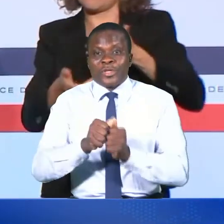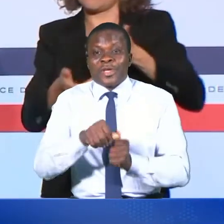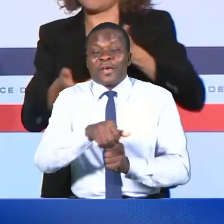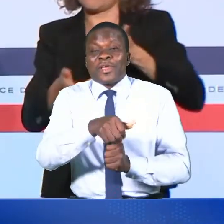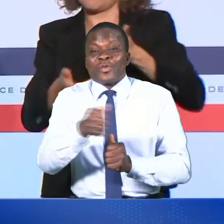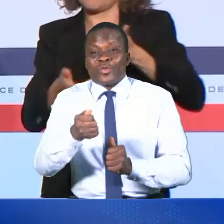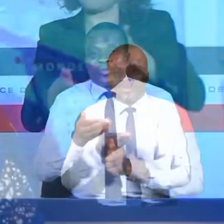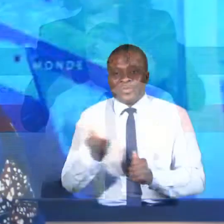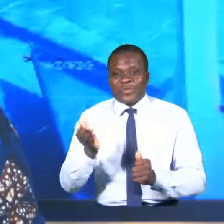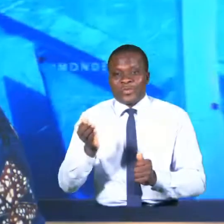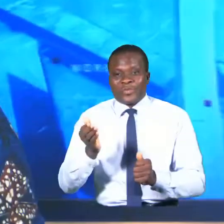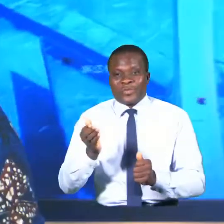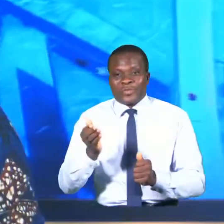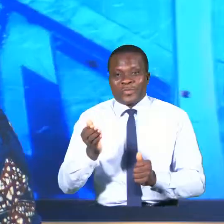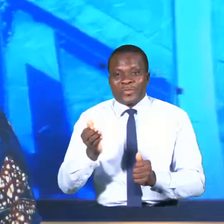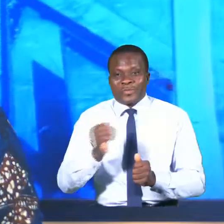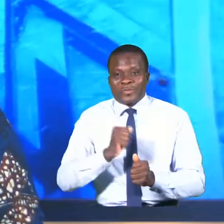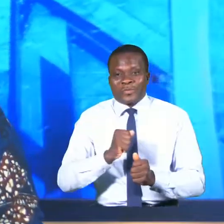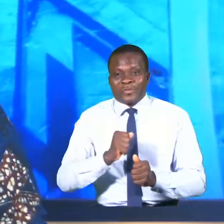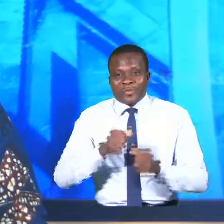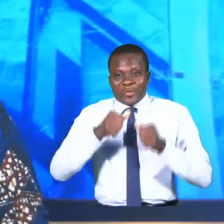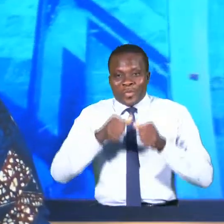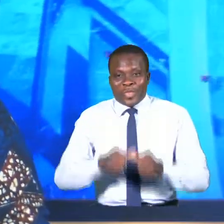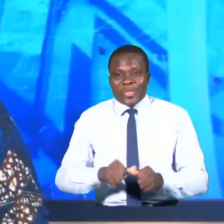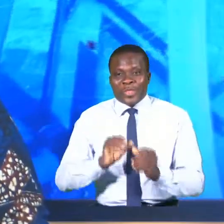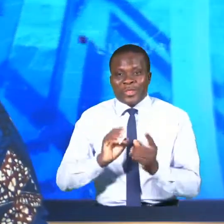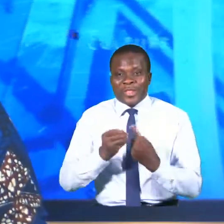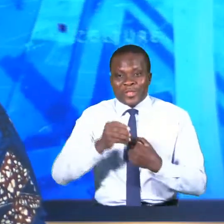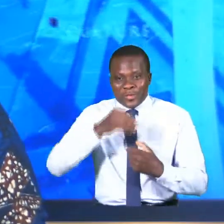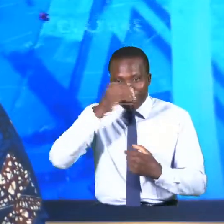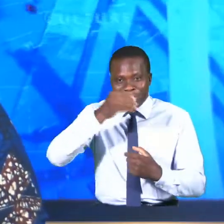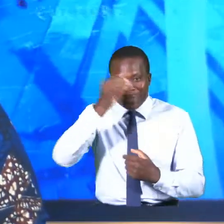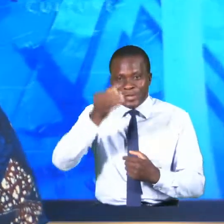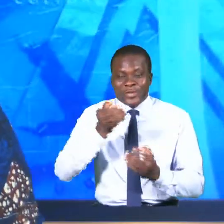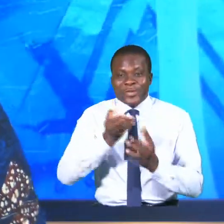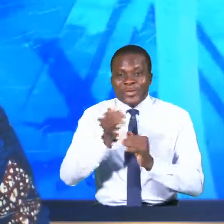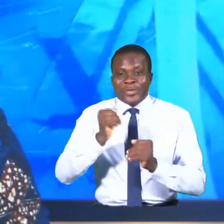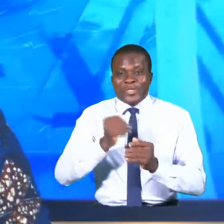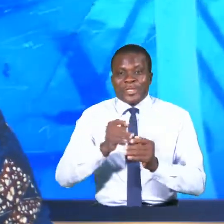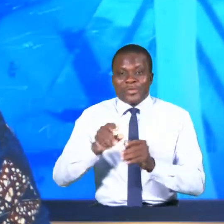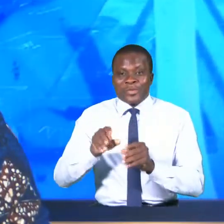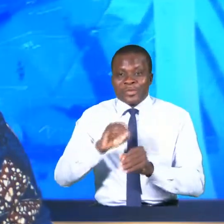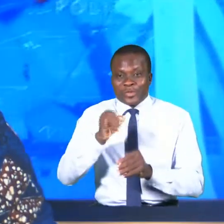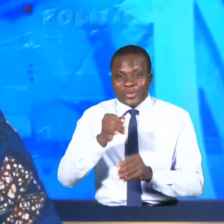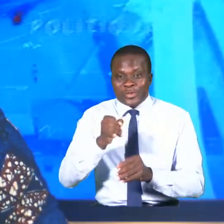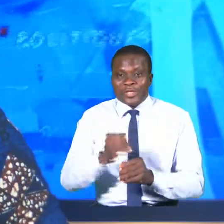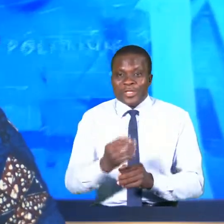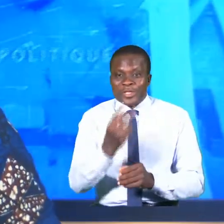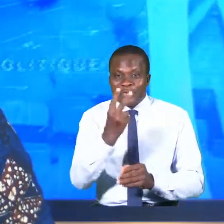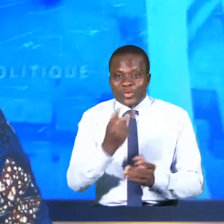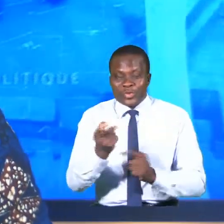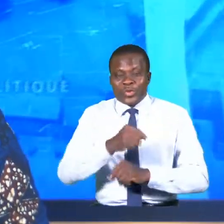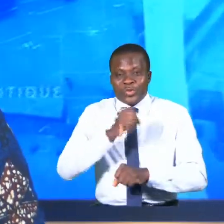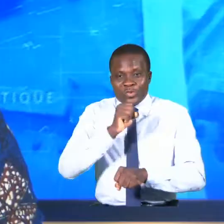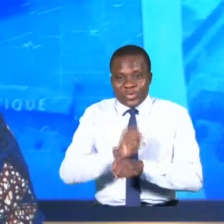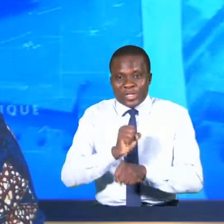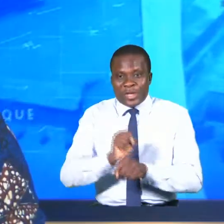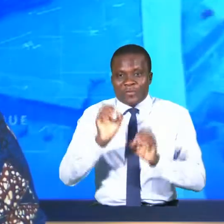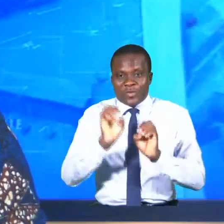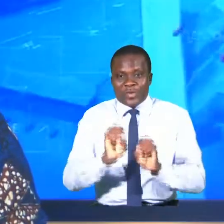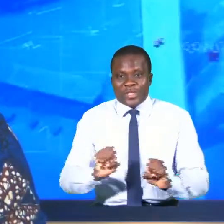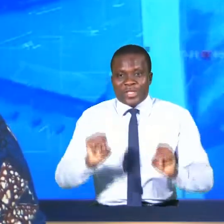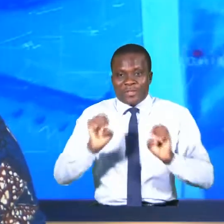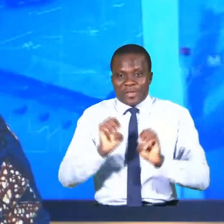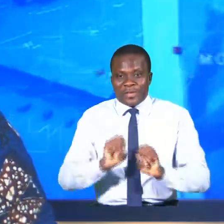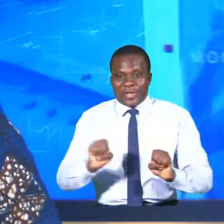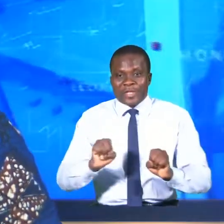évidemment. On reste dans le domaine de la culture. C'est parti ce jeudi pour deux jours de travaux d'évaluation du plan de